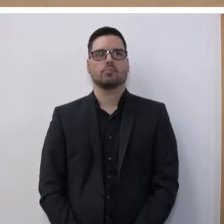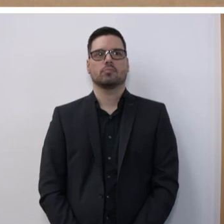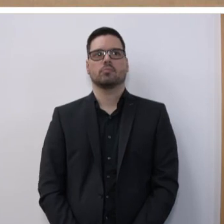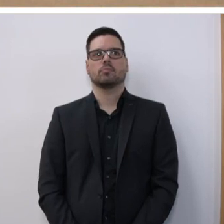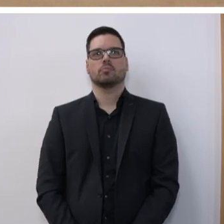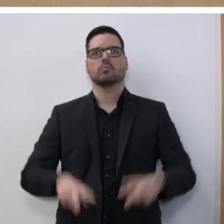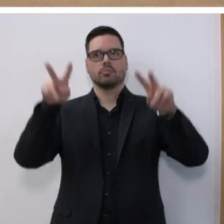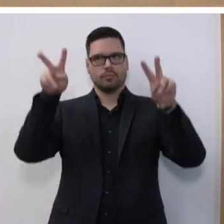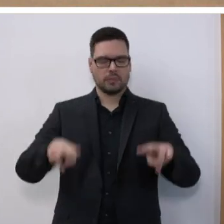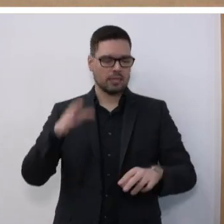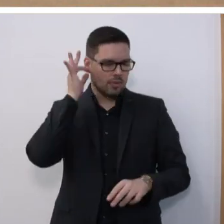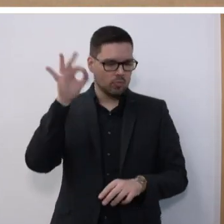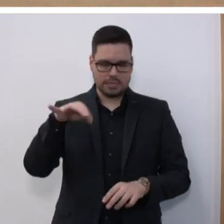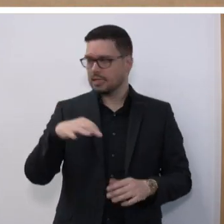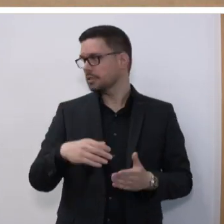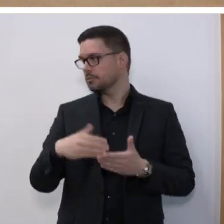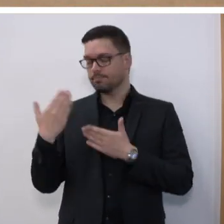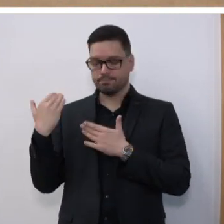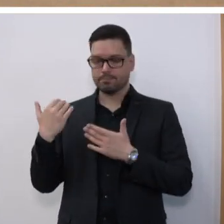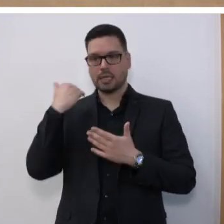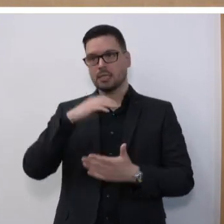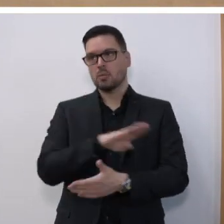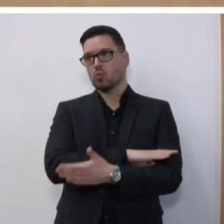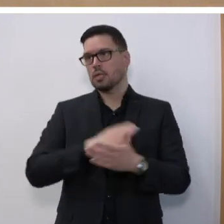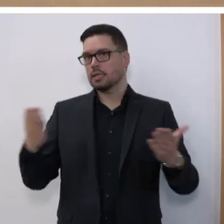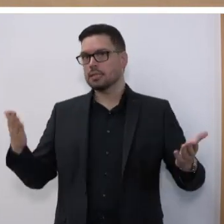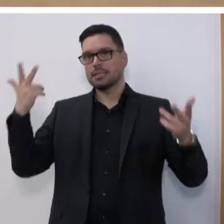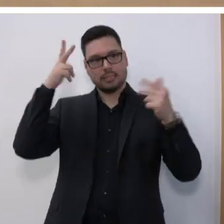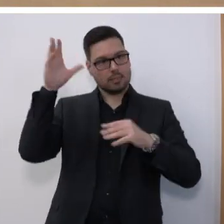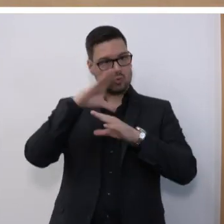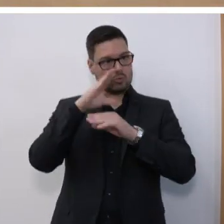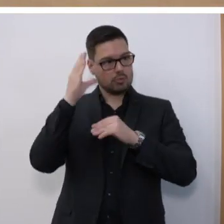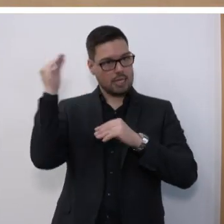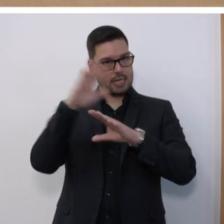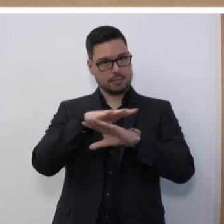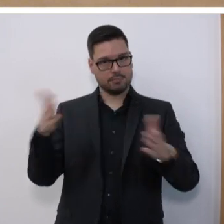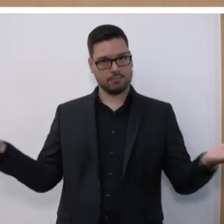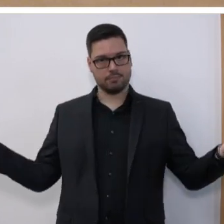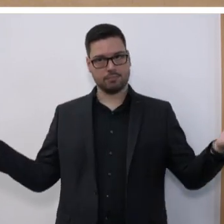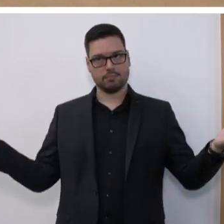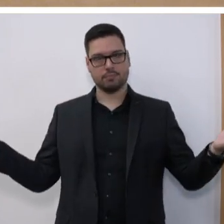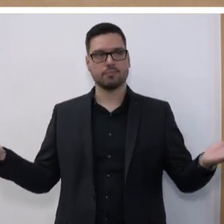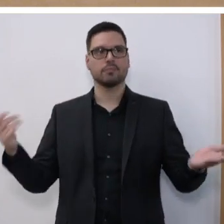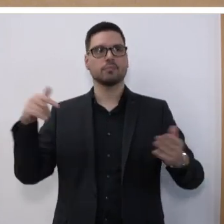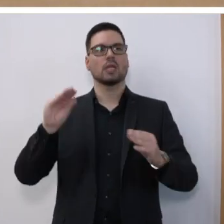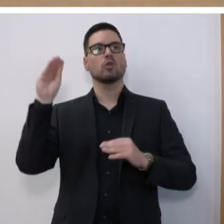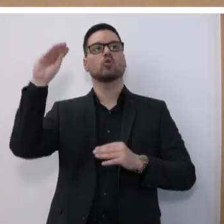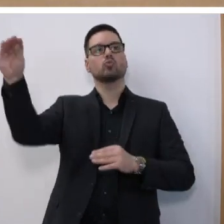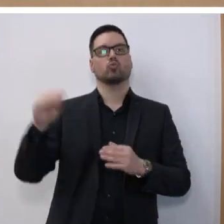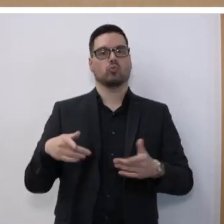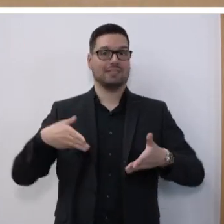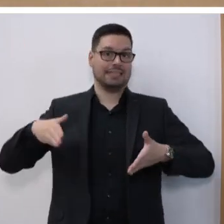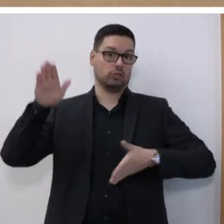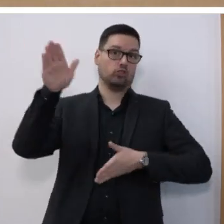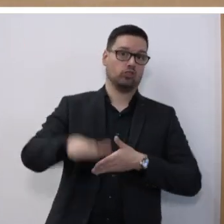Sehr geehrte Frau Präsidentin, liebe Kolleginnen und Kollegen, sehr geehrte Damen und Herren, heute steht ein zukunftsweisender Schritt für unsere